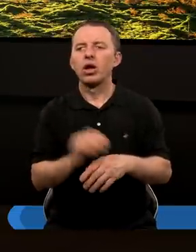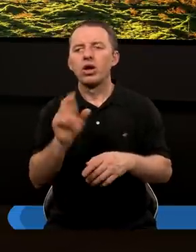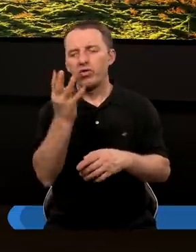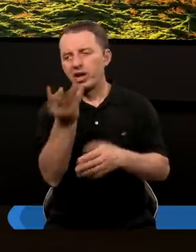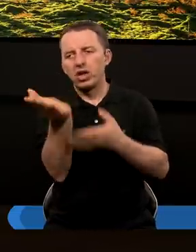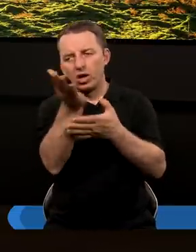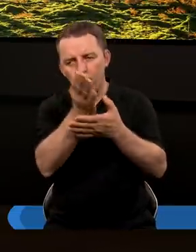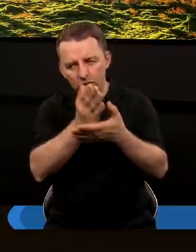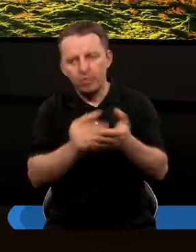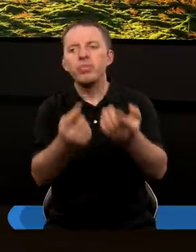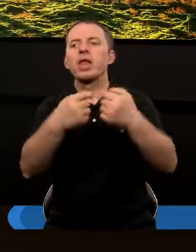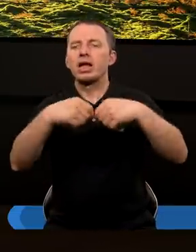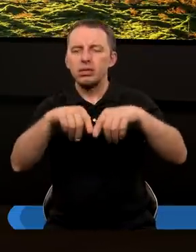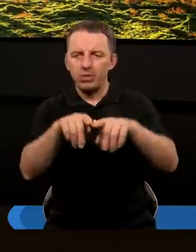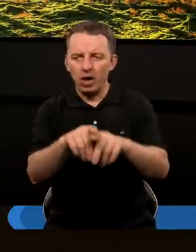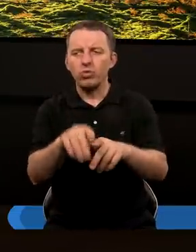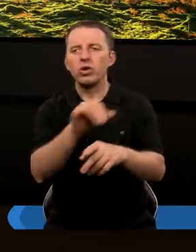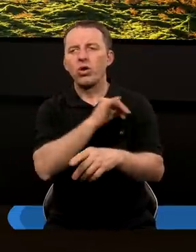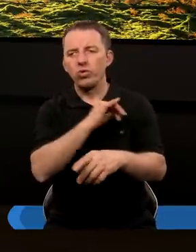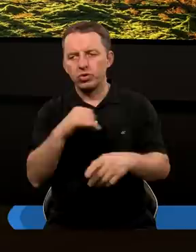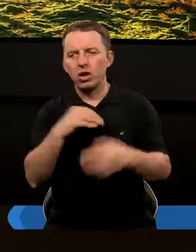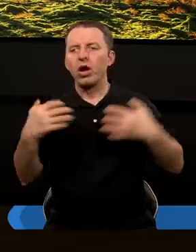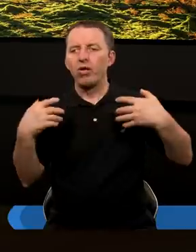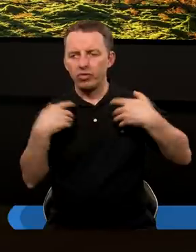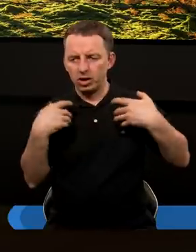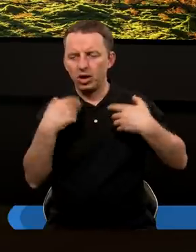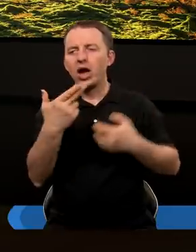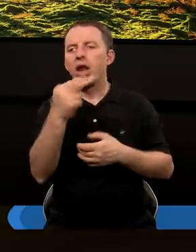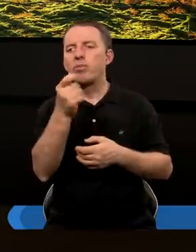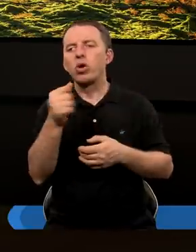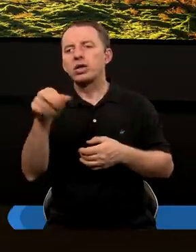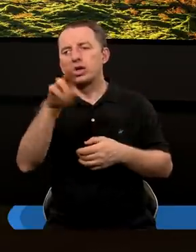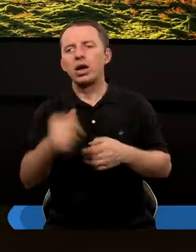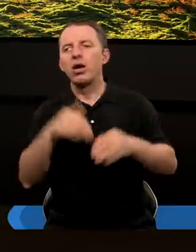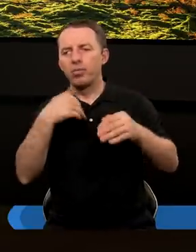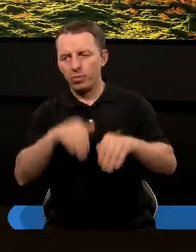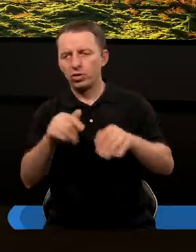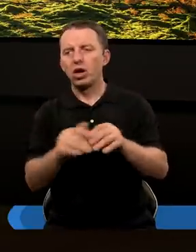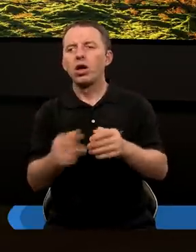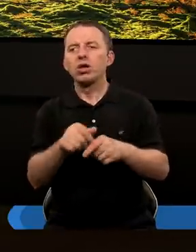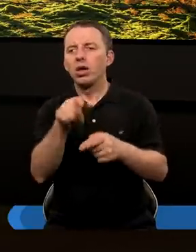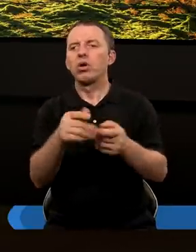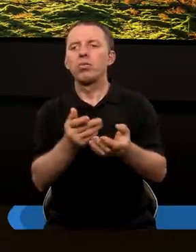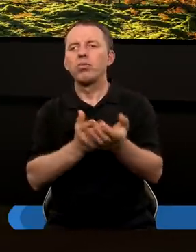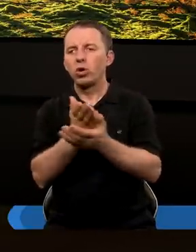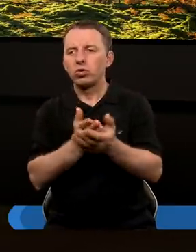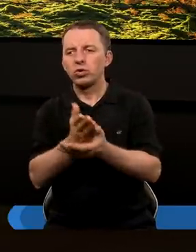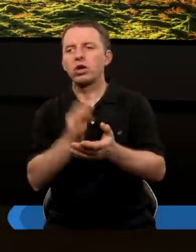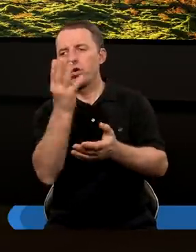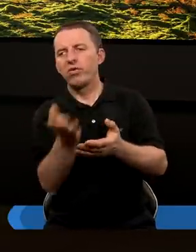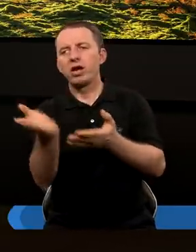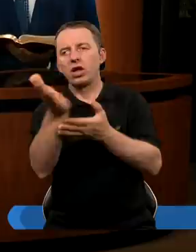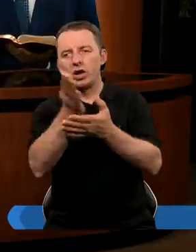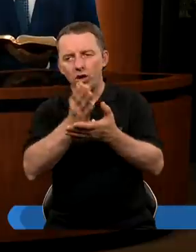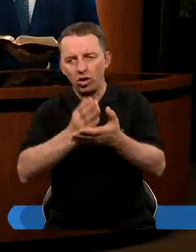czwartego rozdziału spełnił się w życiu króla Nebukatnesara. Ja może pewnym dowodem się posłużę. Czwarty